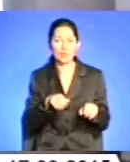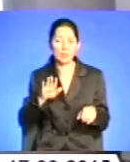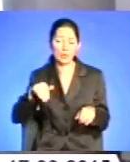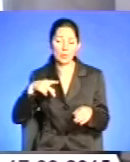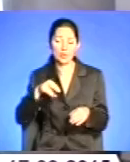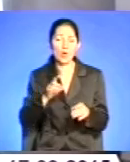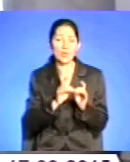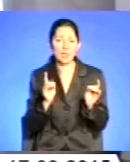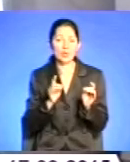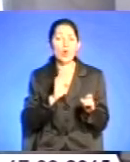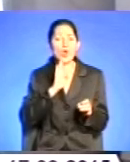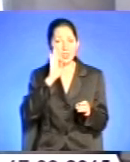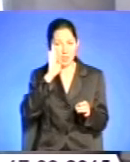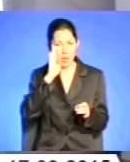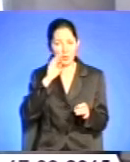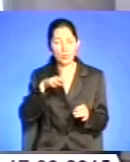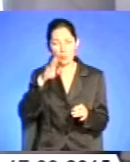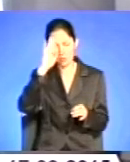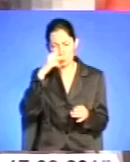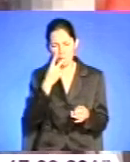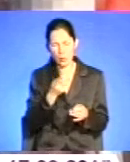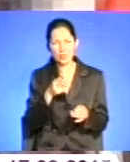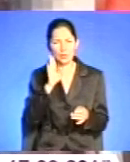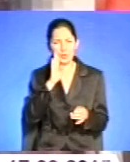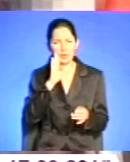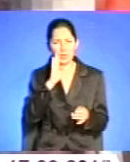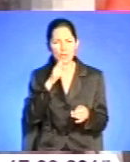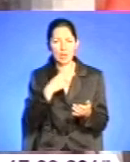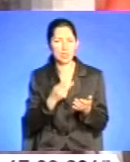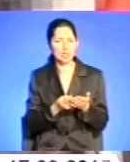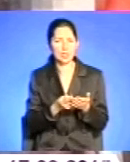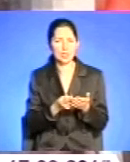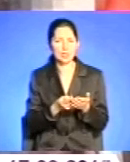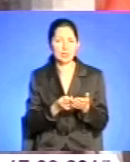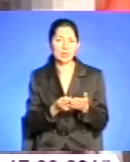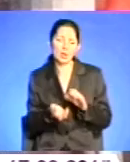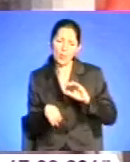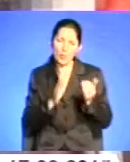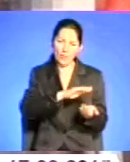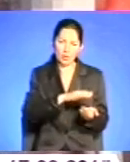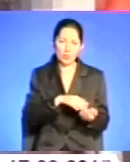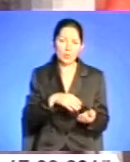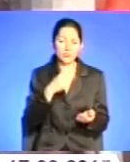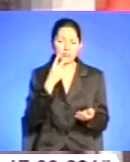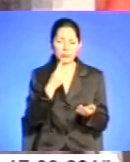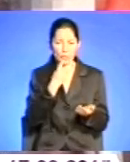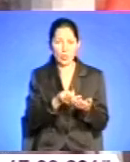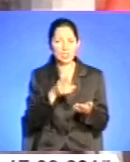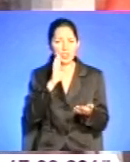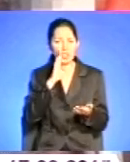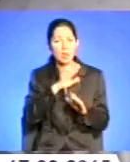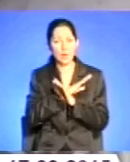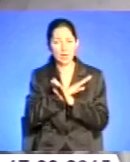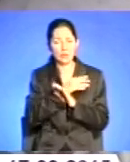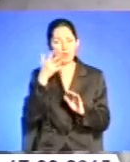Вранці, помітивши, що сестра лежить нерухомо, відвернує її. Та остання була вже мертвою. Зрозумівши, що накоїв,